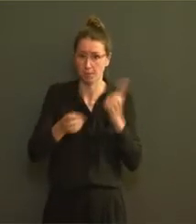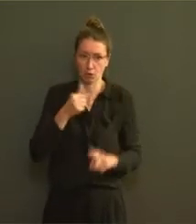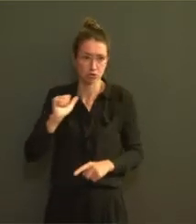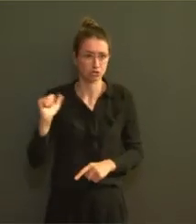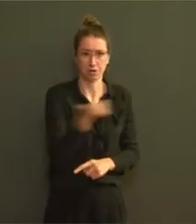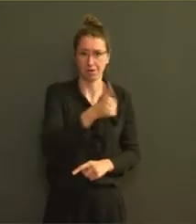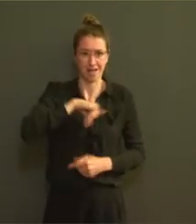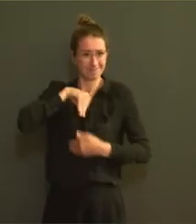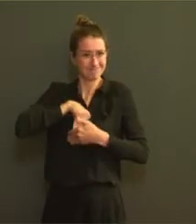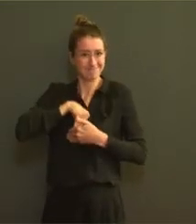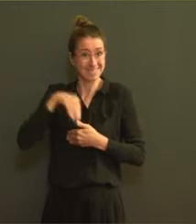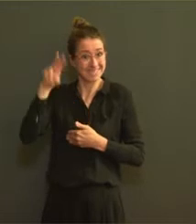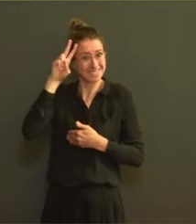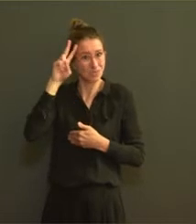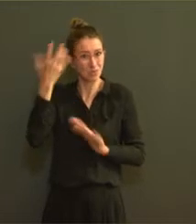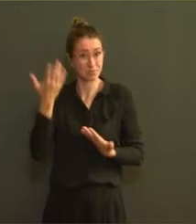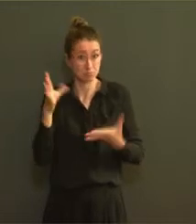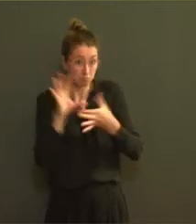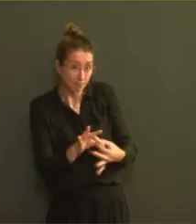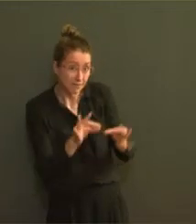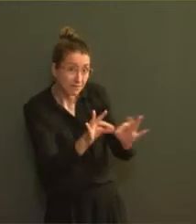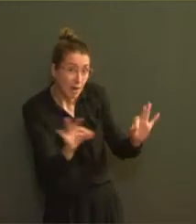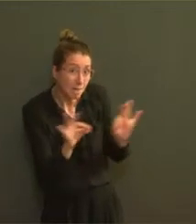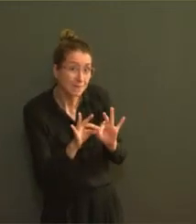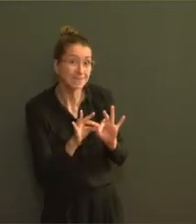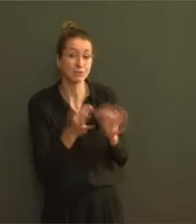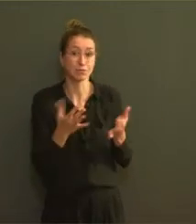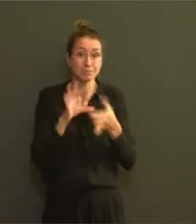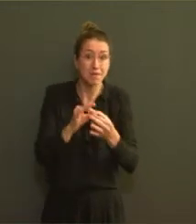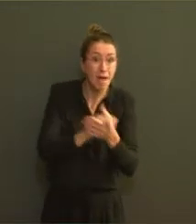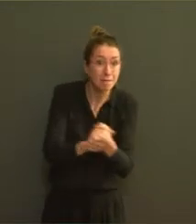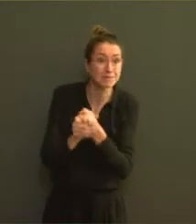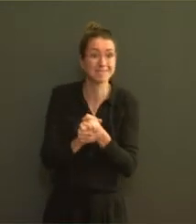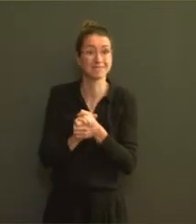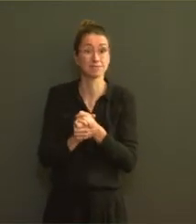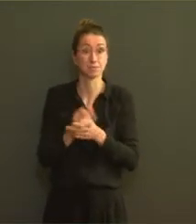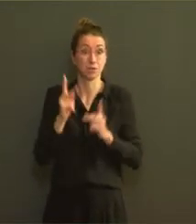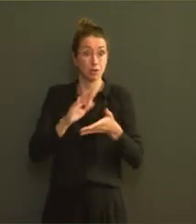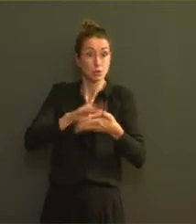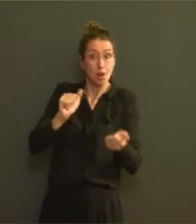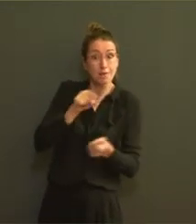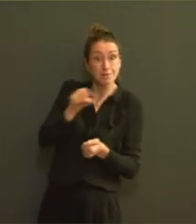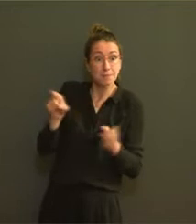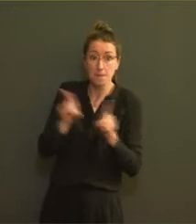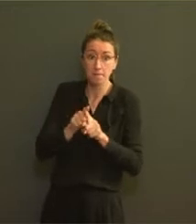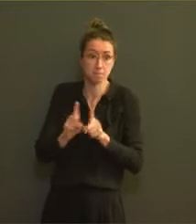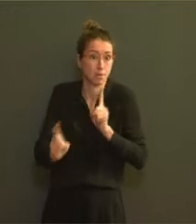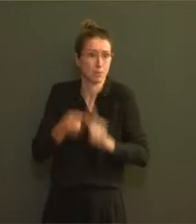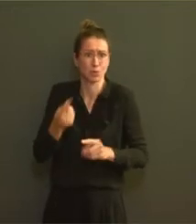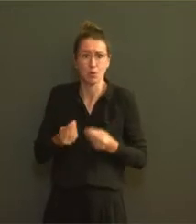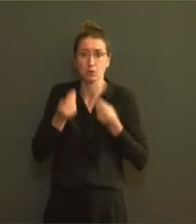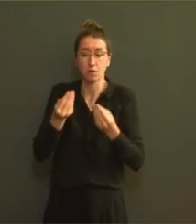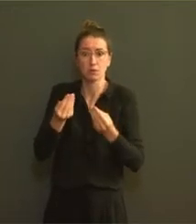un de vos amis, certains de vos collègues. Des raisons qui peuvent vous donner ce coup de pouce supplémentaire pour